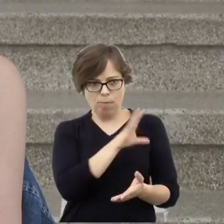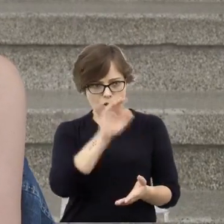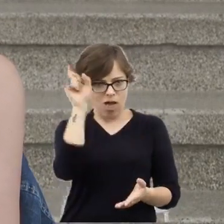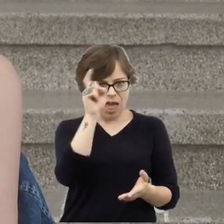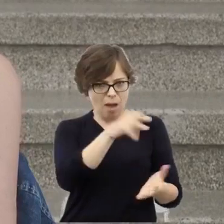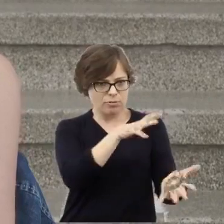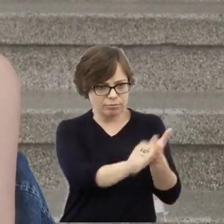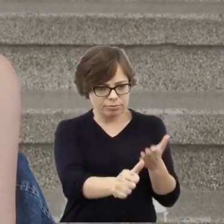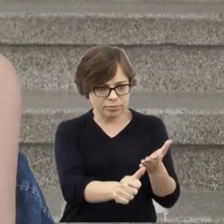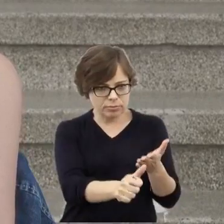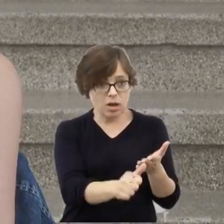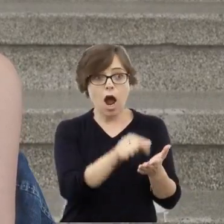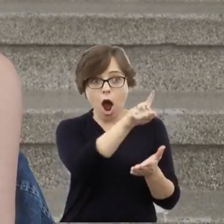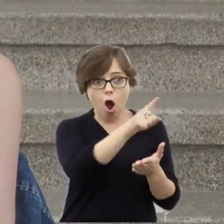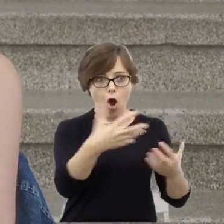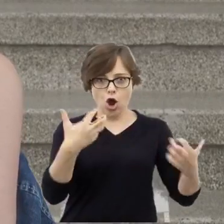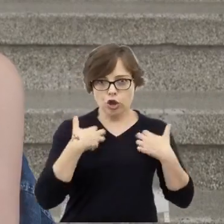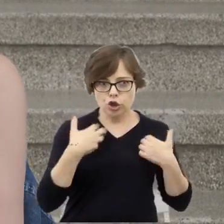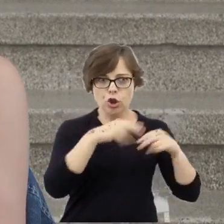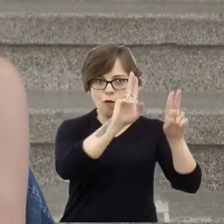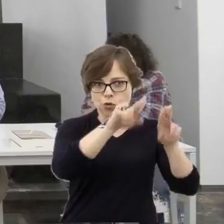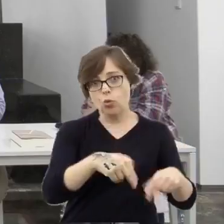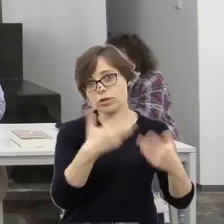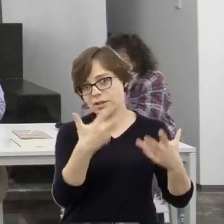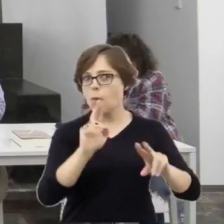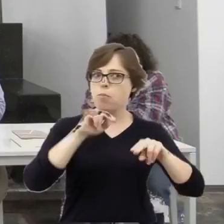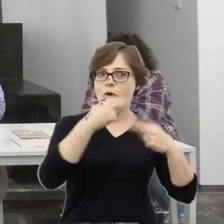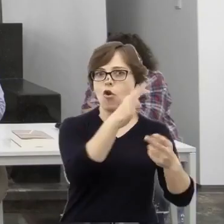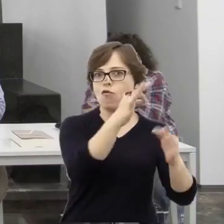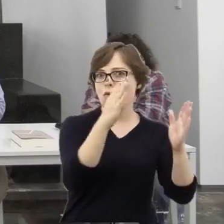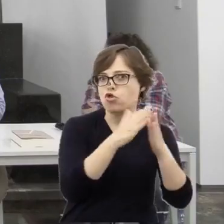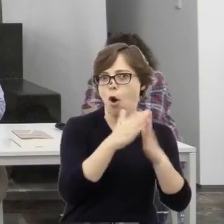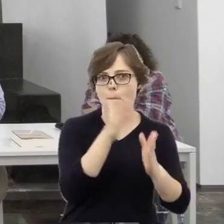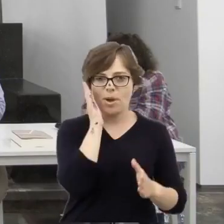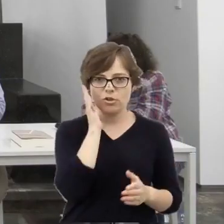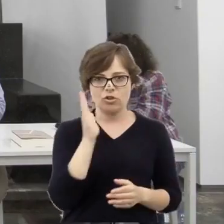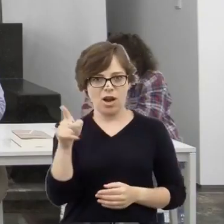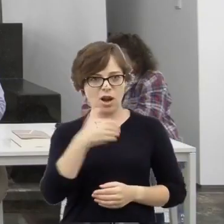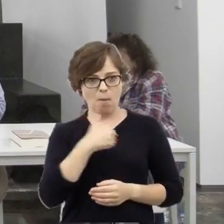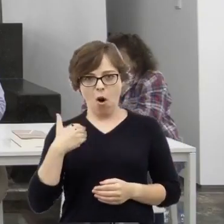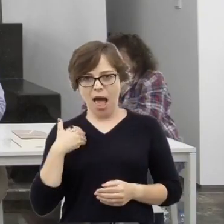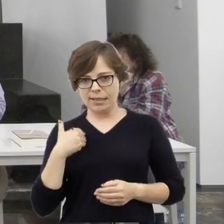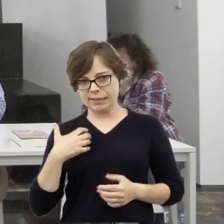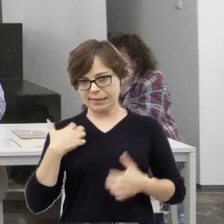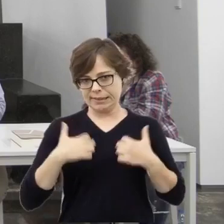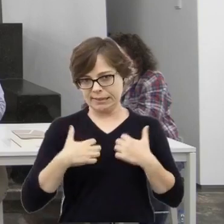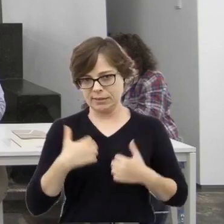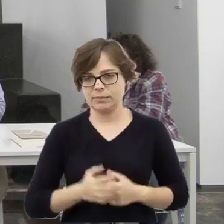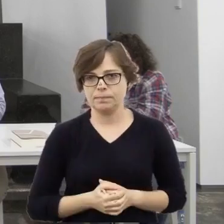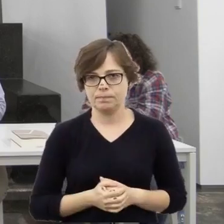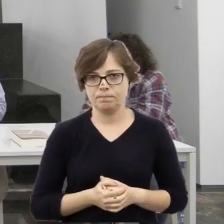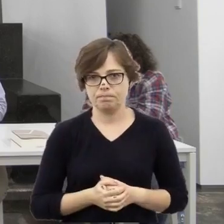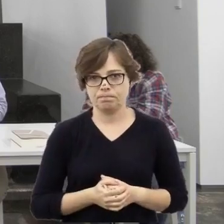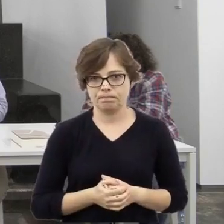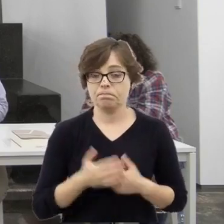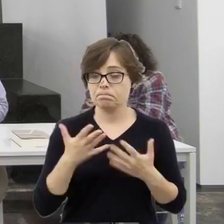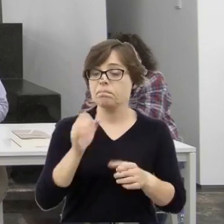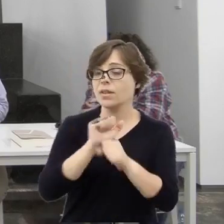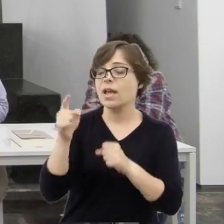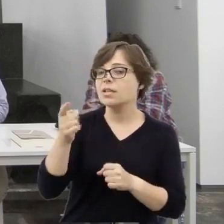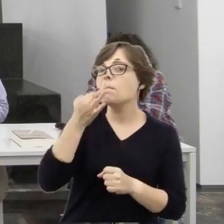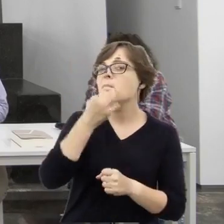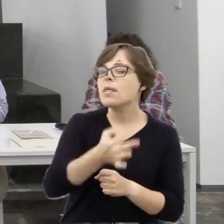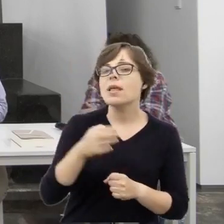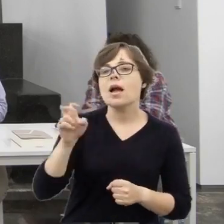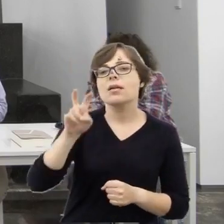mogli się upomnieć o swoje mieszkania i domy. Mamy pytanie o zeznania i znaczenie zeznań